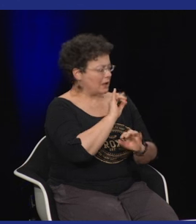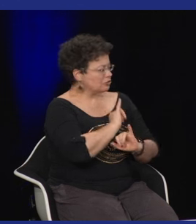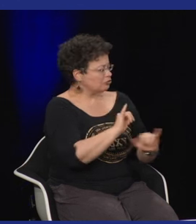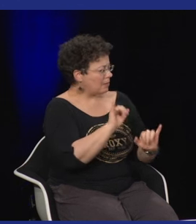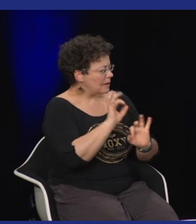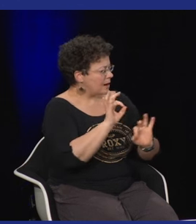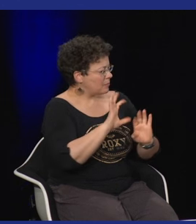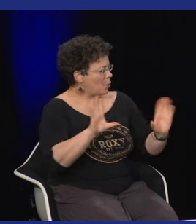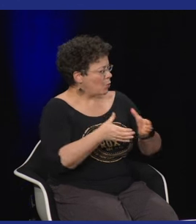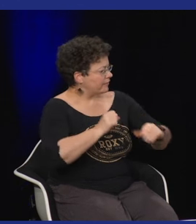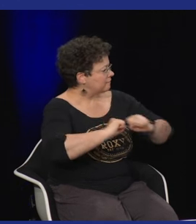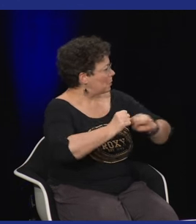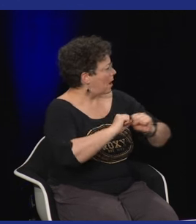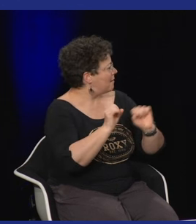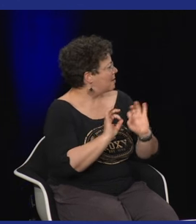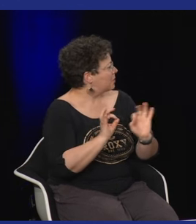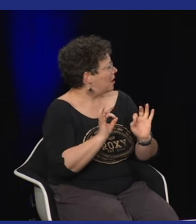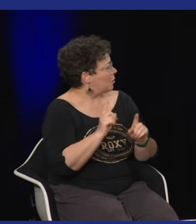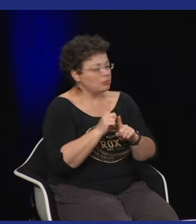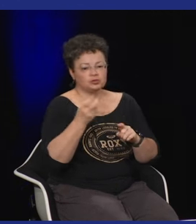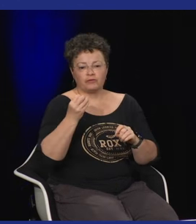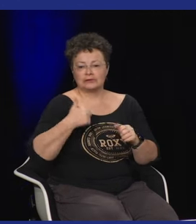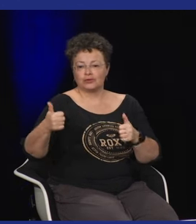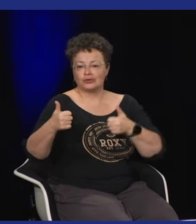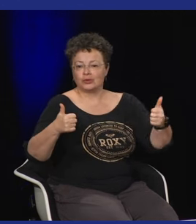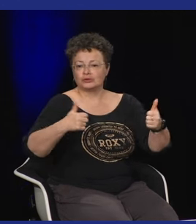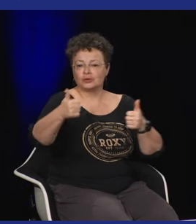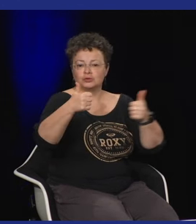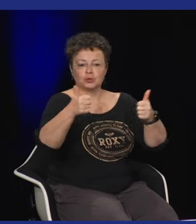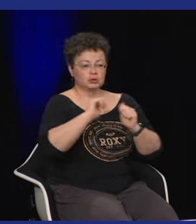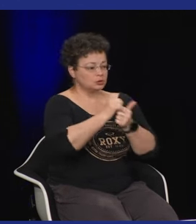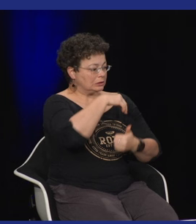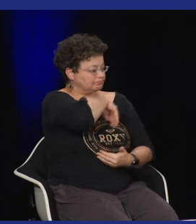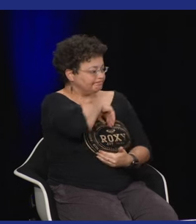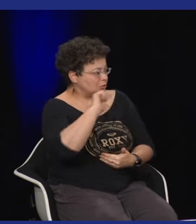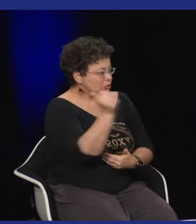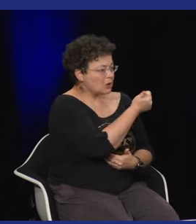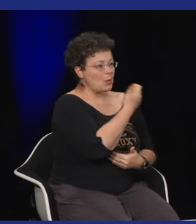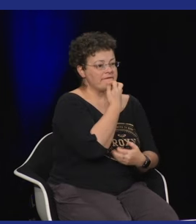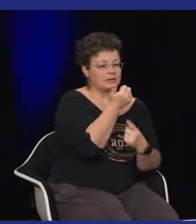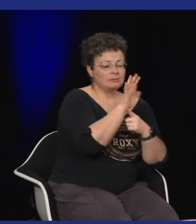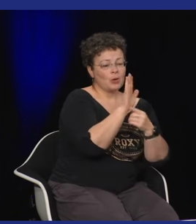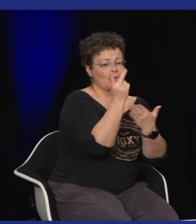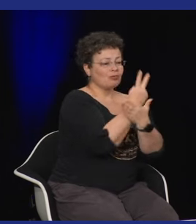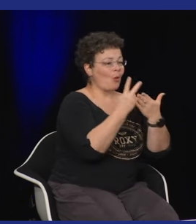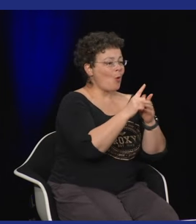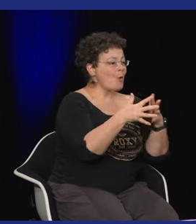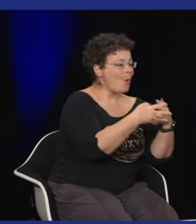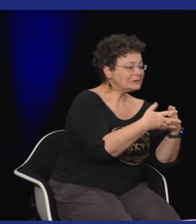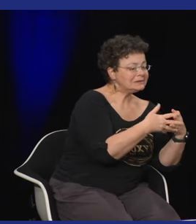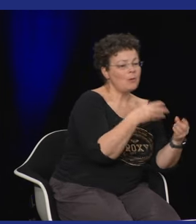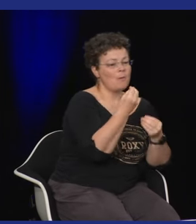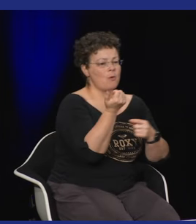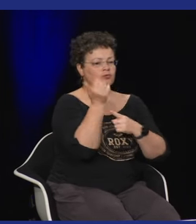alors là l'art sourd il y a plusieurs représentants mais il n avait pas forcément de mouvement on était un peu isolé c'est chaque artiste